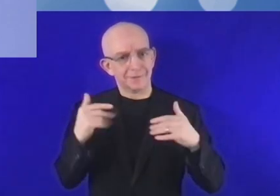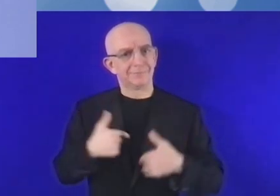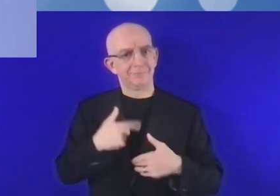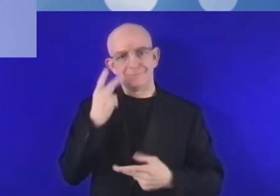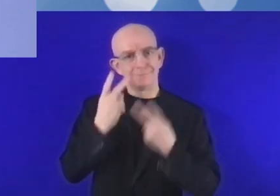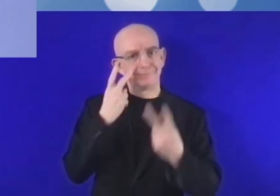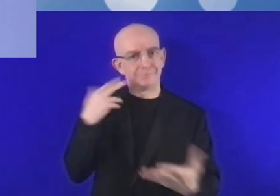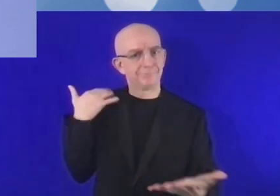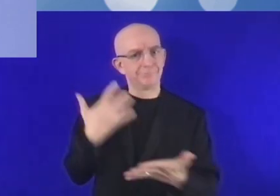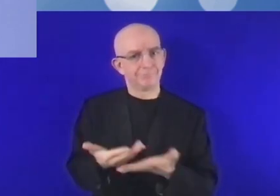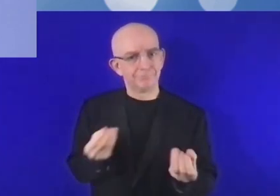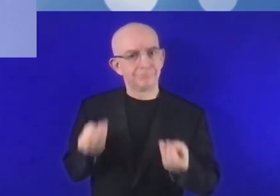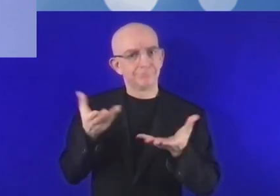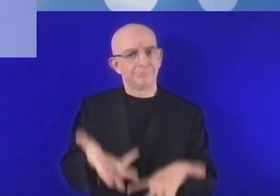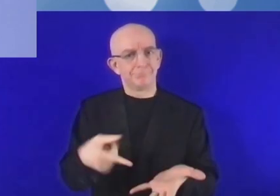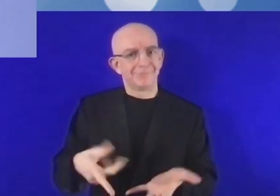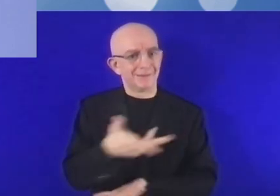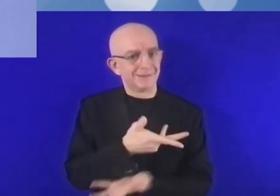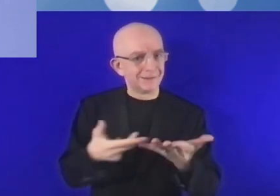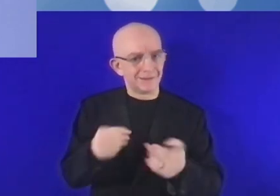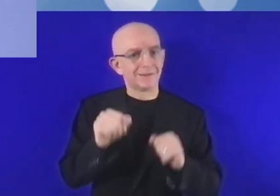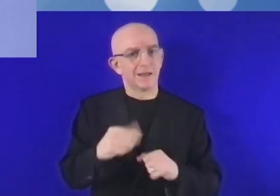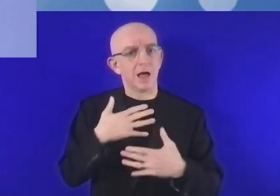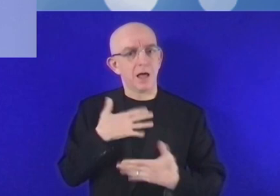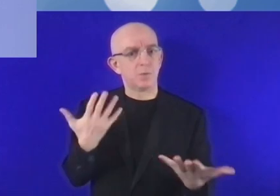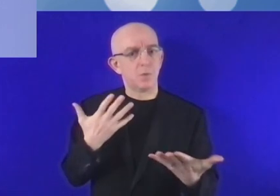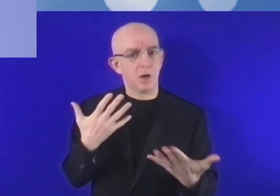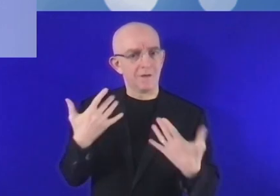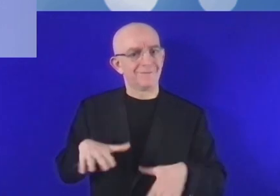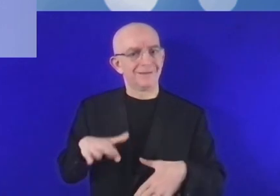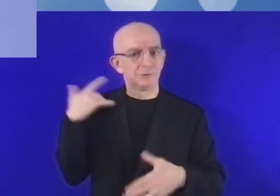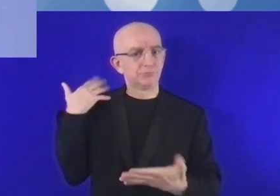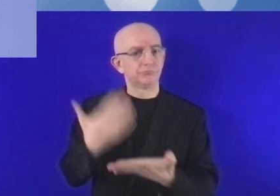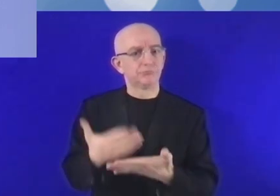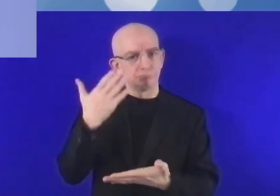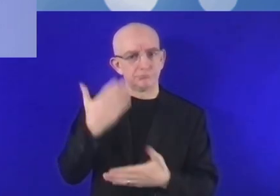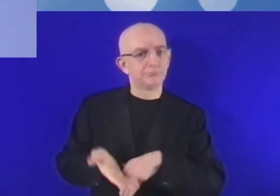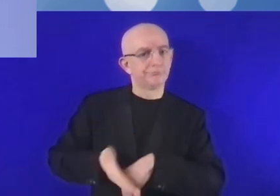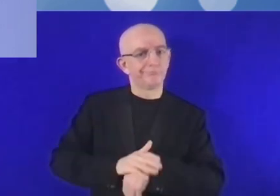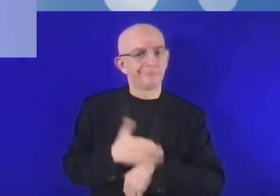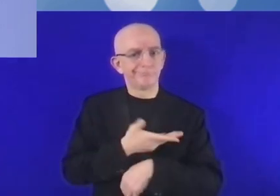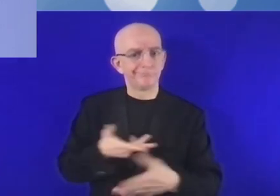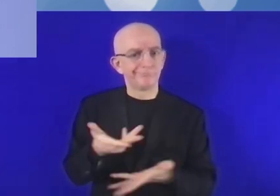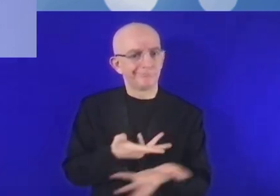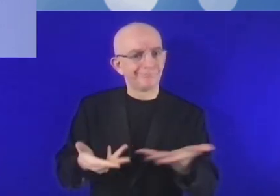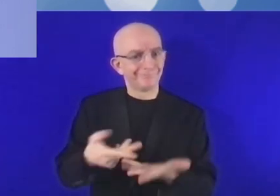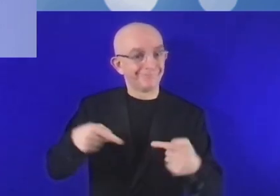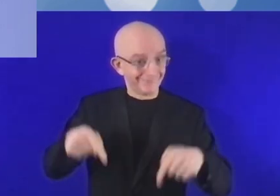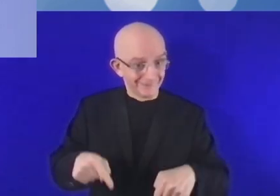à dissiper les doutes ou à limiter les doutes. C'est pourquoi je suis très heureuse de participer à ce colloque et de